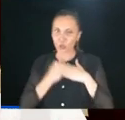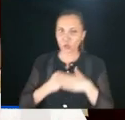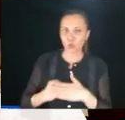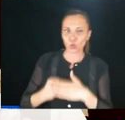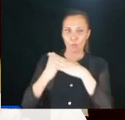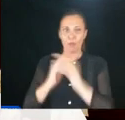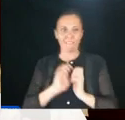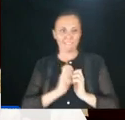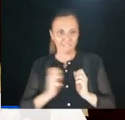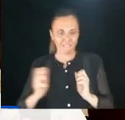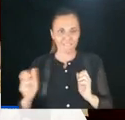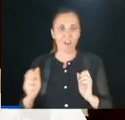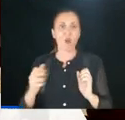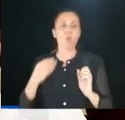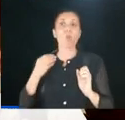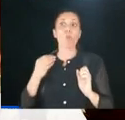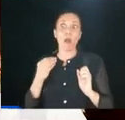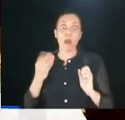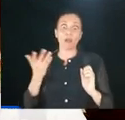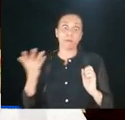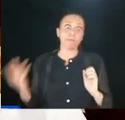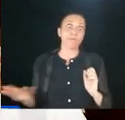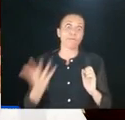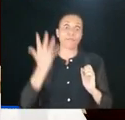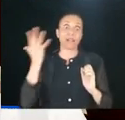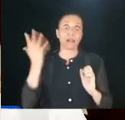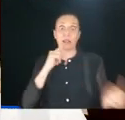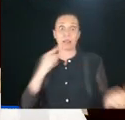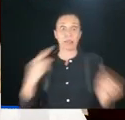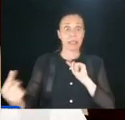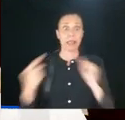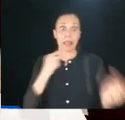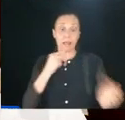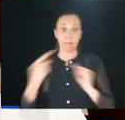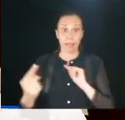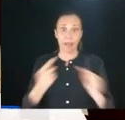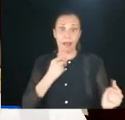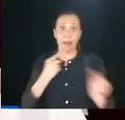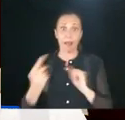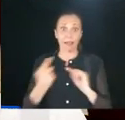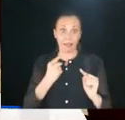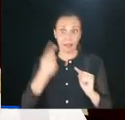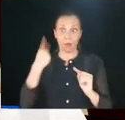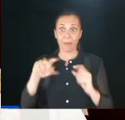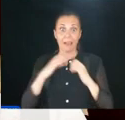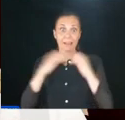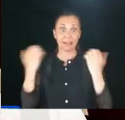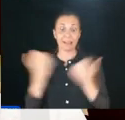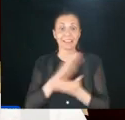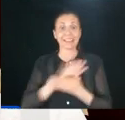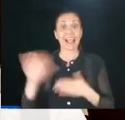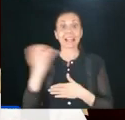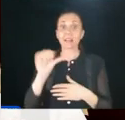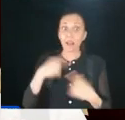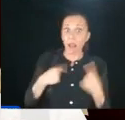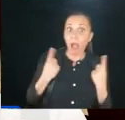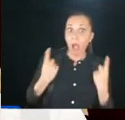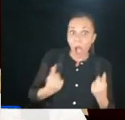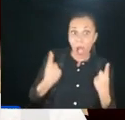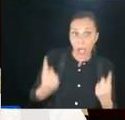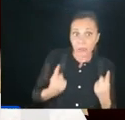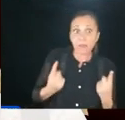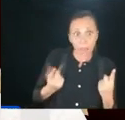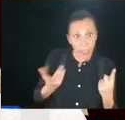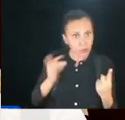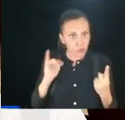apporto, altro supporto, diciamo, quando ci sarà finalmente questo dibattito su San Siro. Siamo